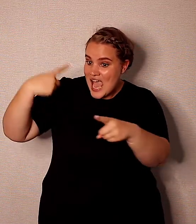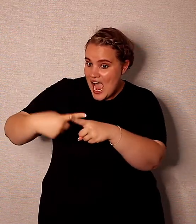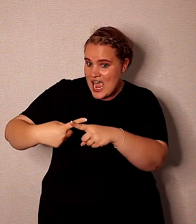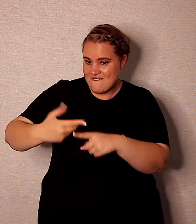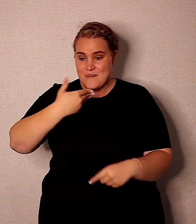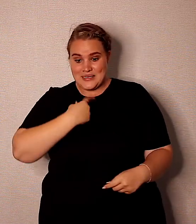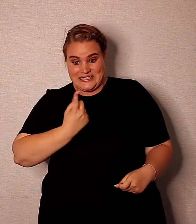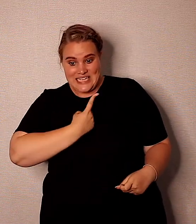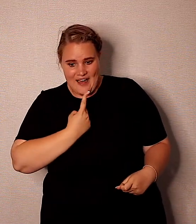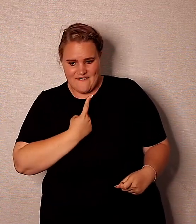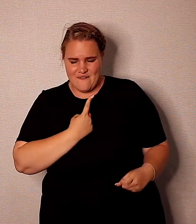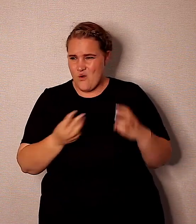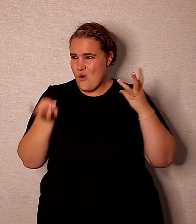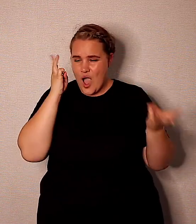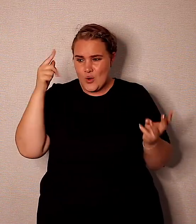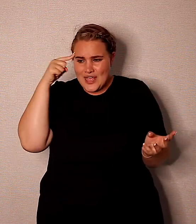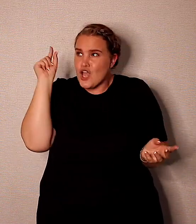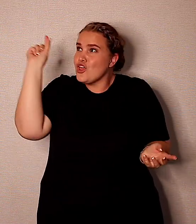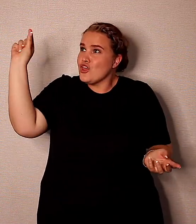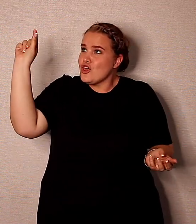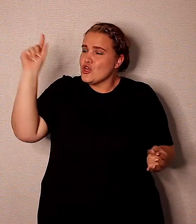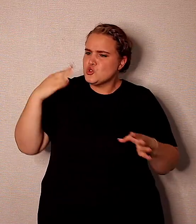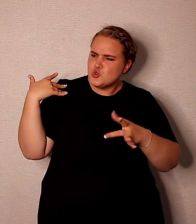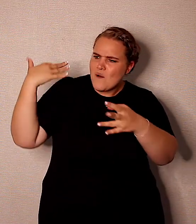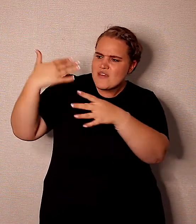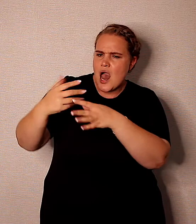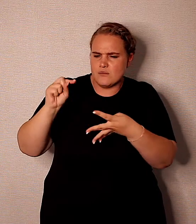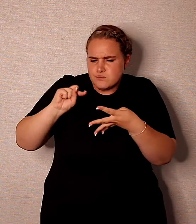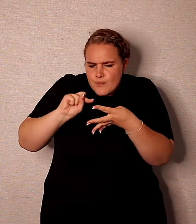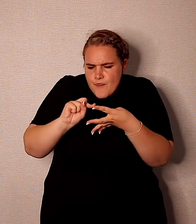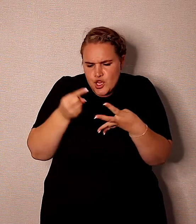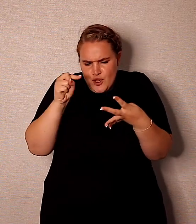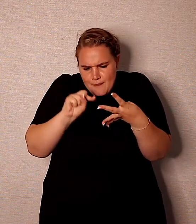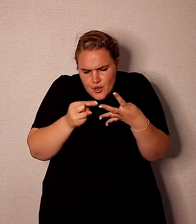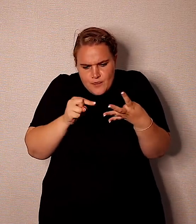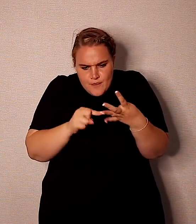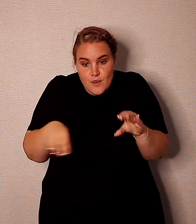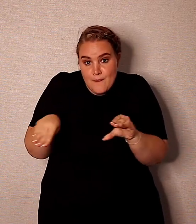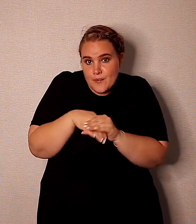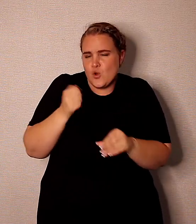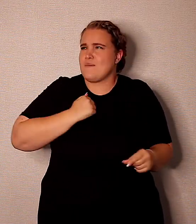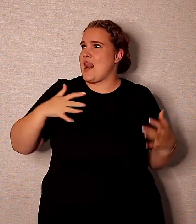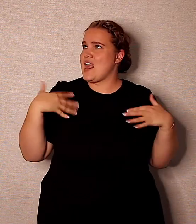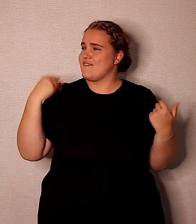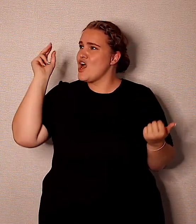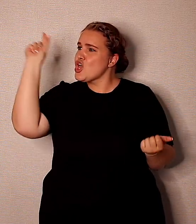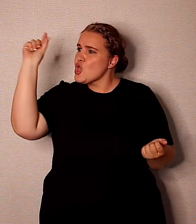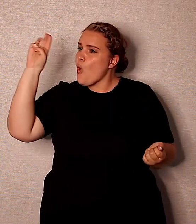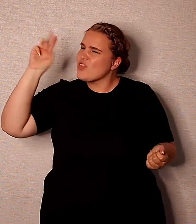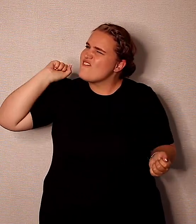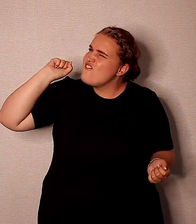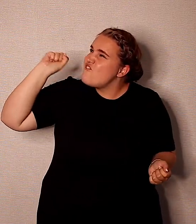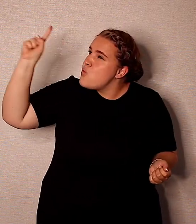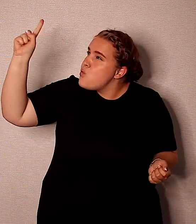Hierdie week was vir my weer oor een beheldigend om te denk dat jy soveel detail in ons levens betrokken by is. Jy is nie een